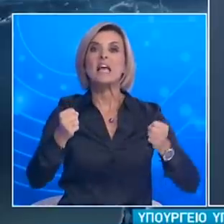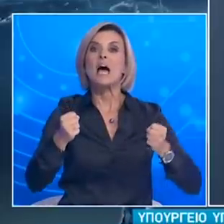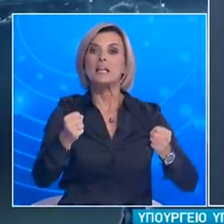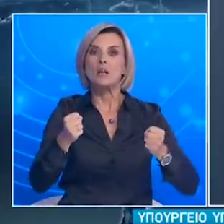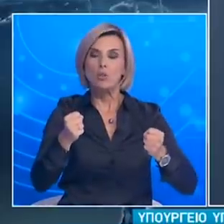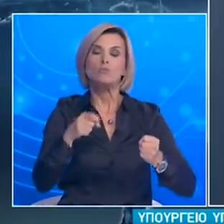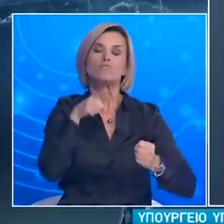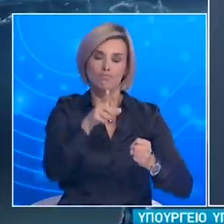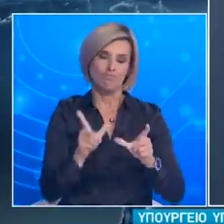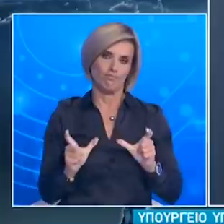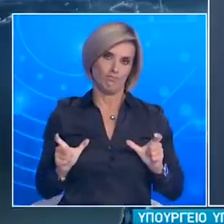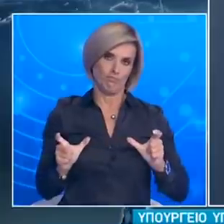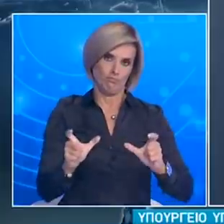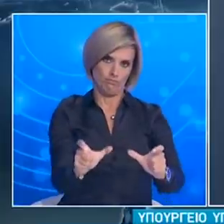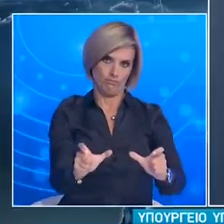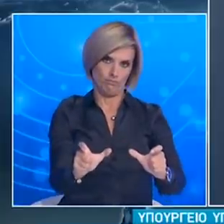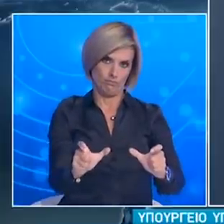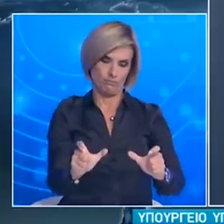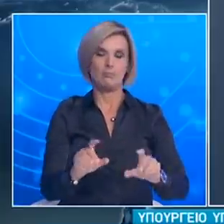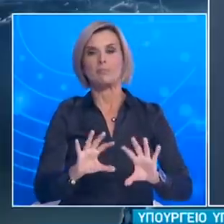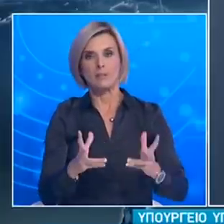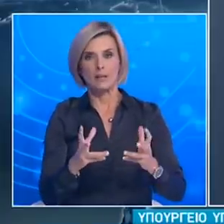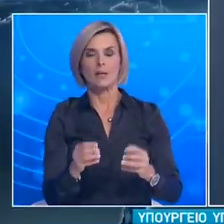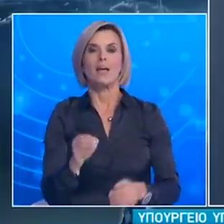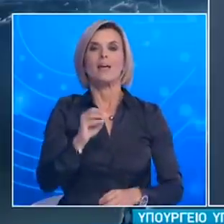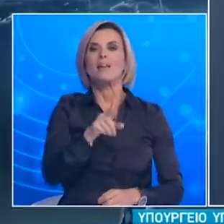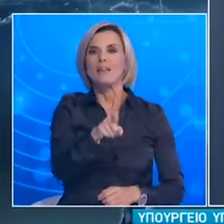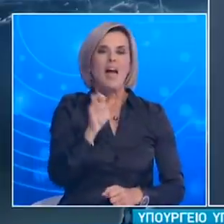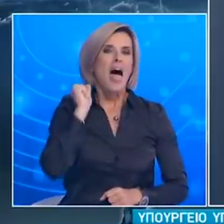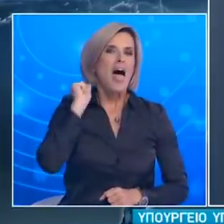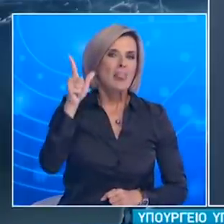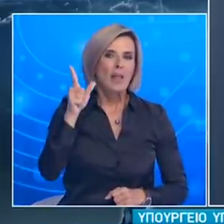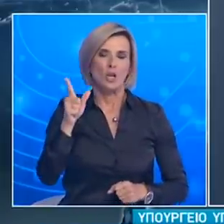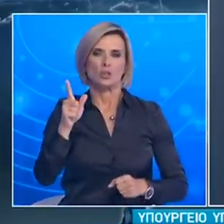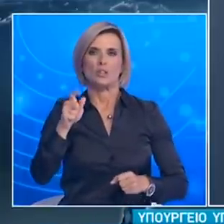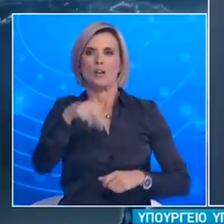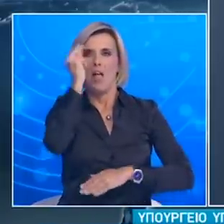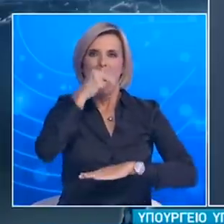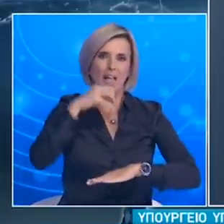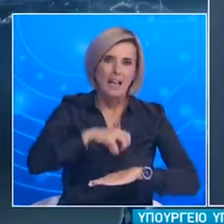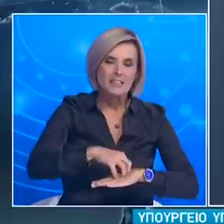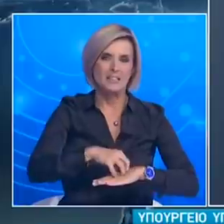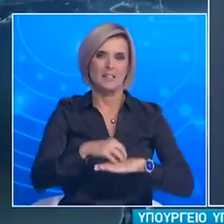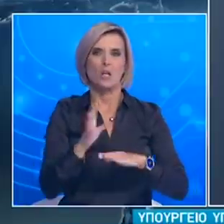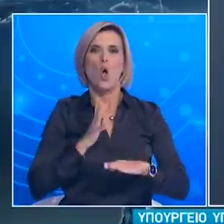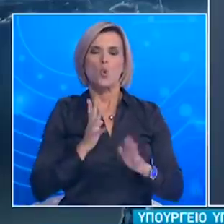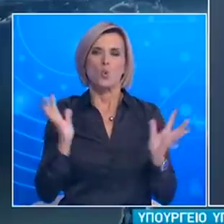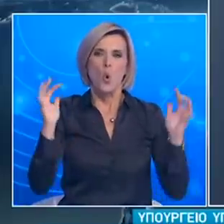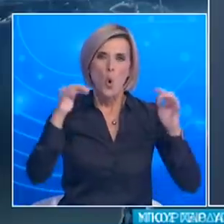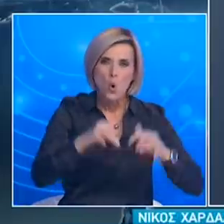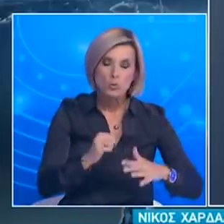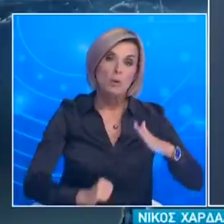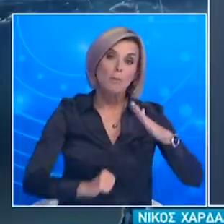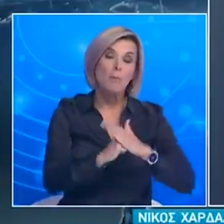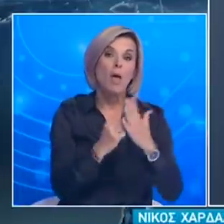καθεστώση ειδικών περιοριστικών μέτρων δηλαδή αναστολή κάθε είδους εκδήλωσης απαγόρευση κάθε είδους συνάθρισης πολιτών άνω των 9